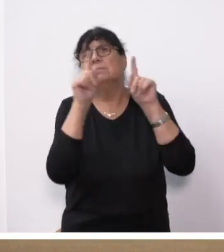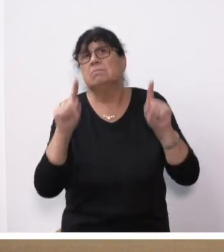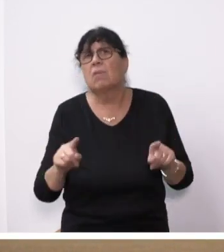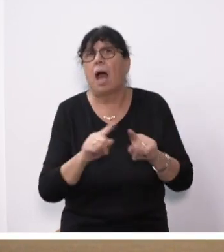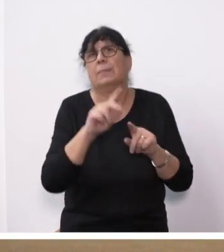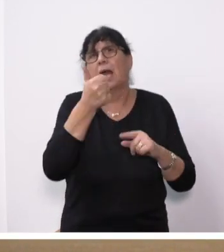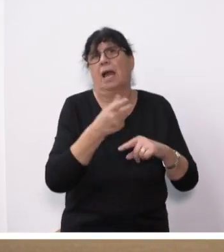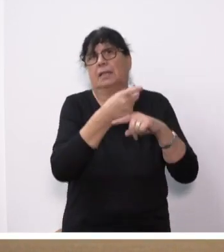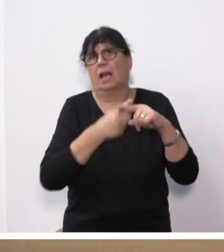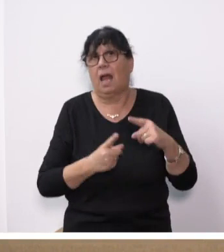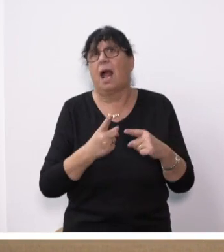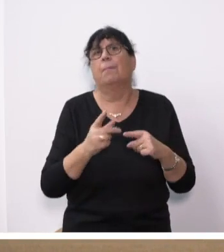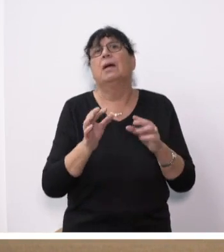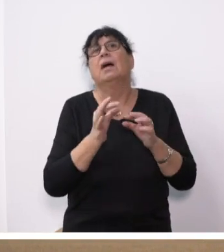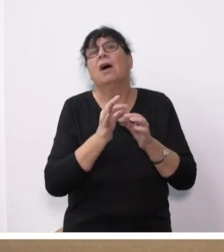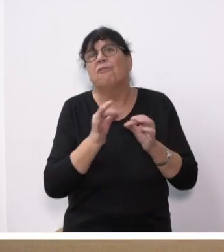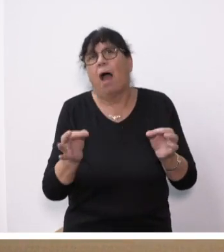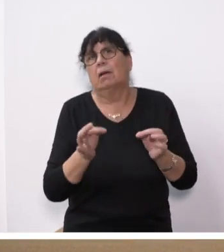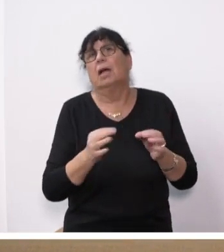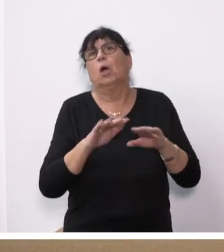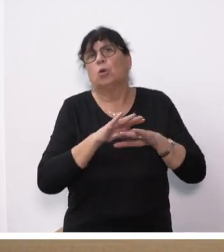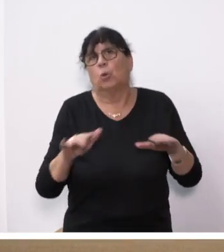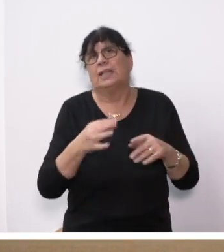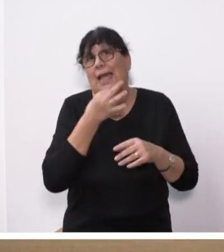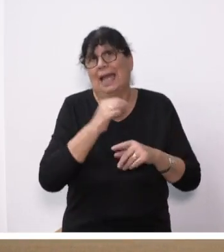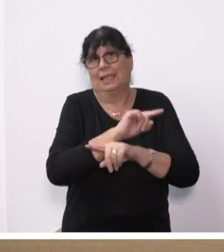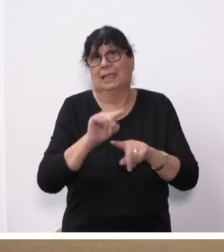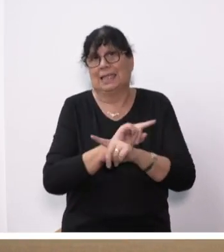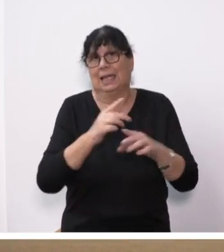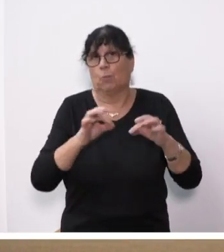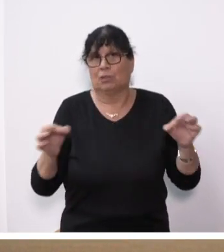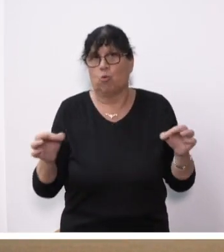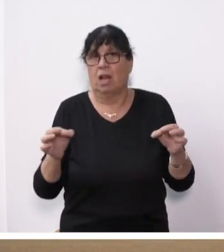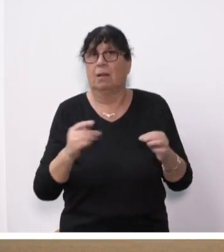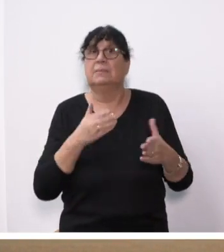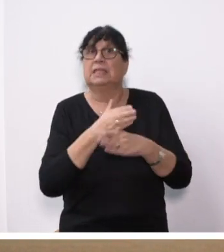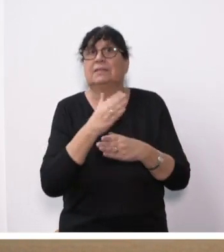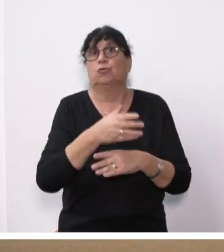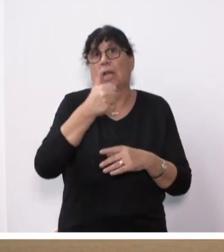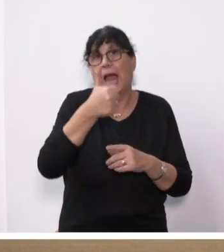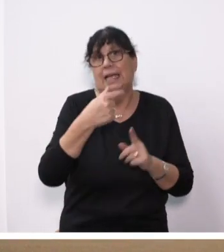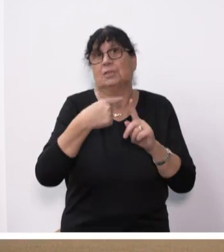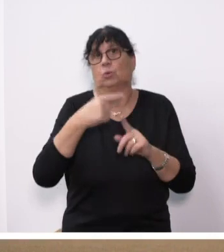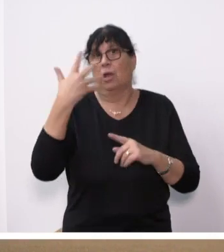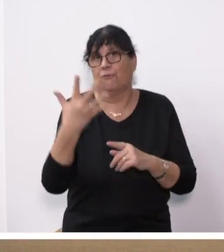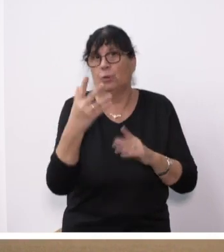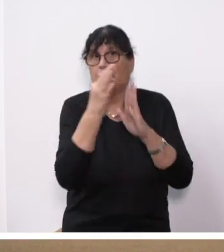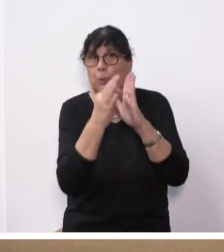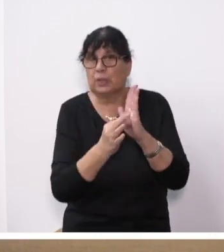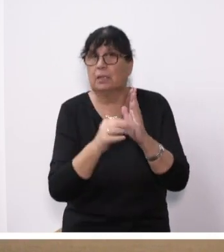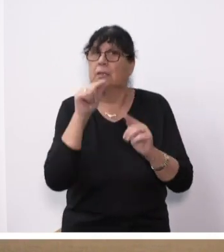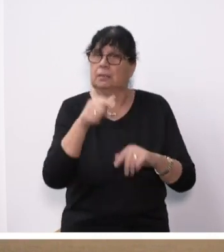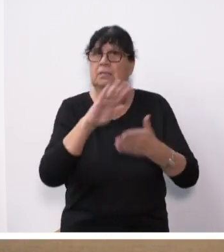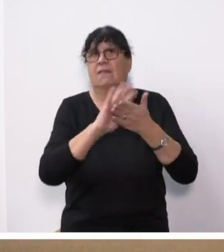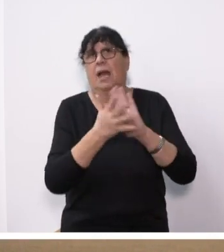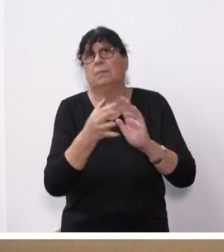anderthalbfachen Grundredezeitmoduls. Zwischen den Tagesordnungspunkten 1 und 5 können diese vereinbarten